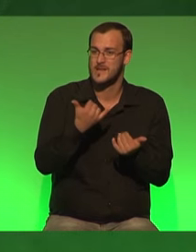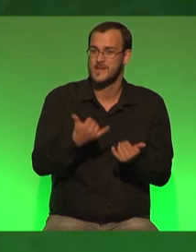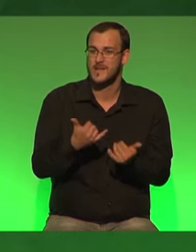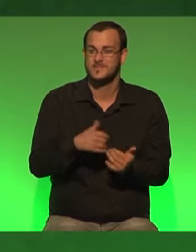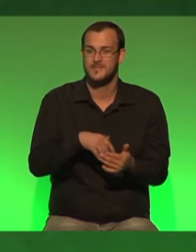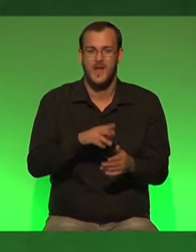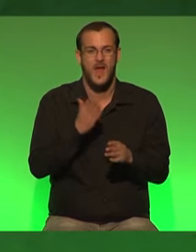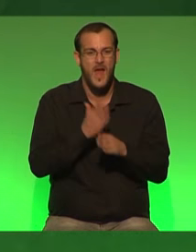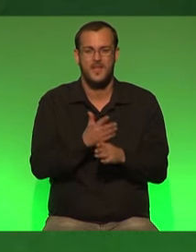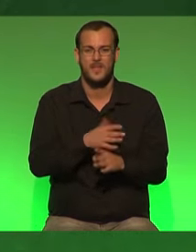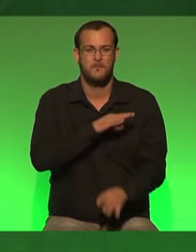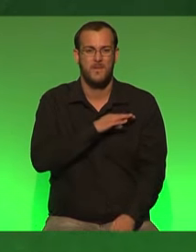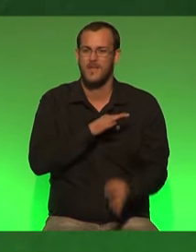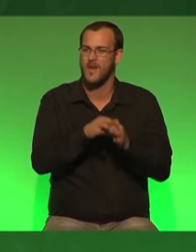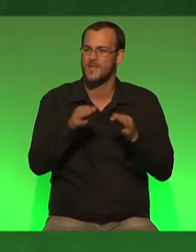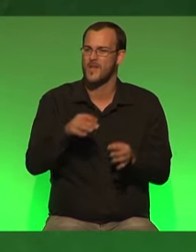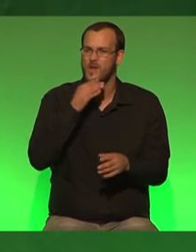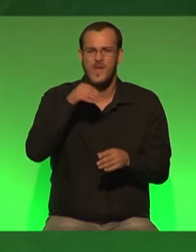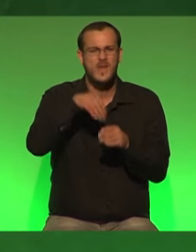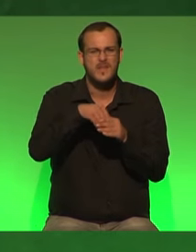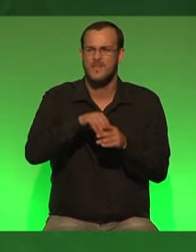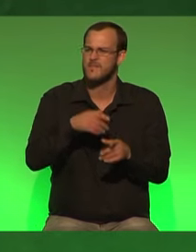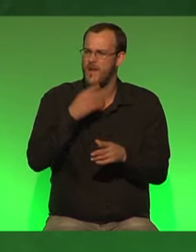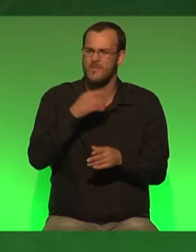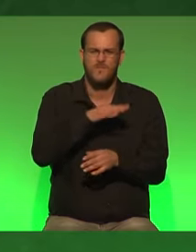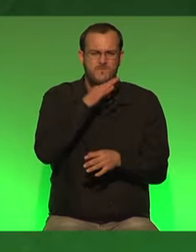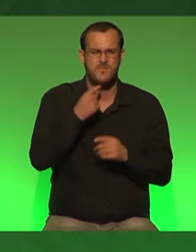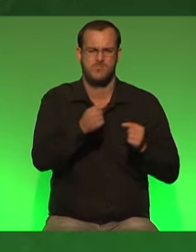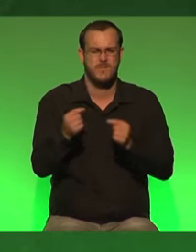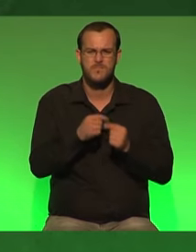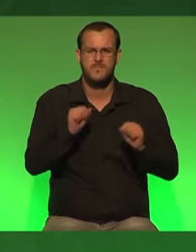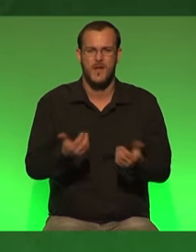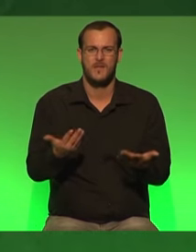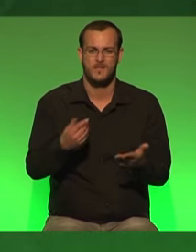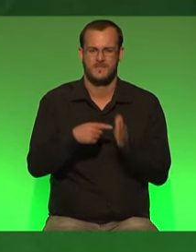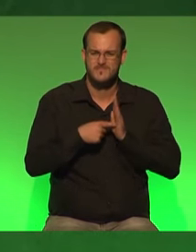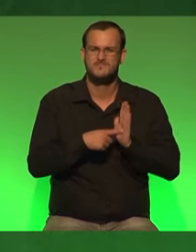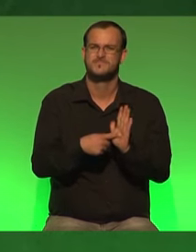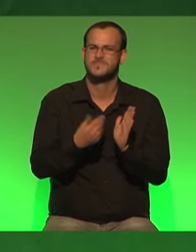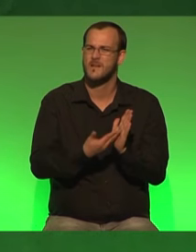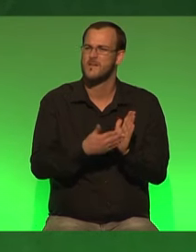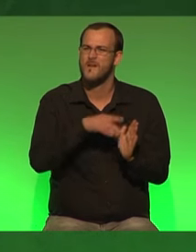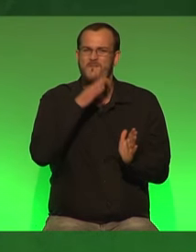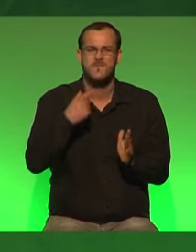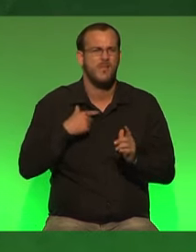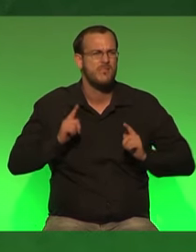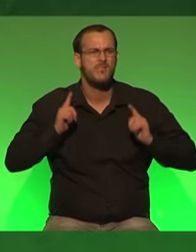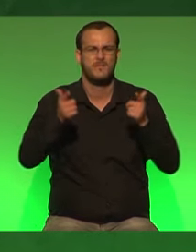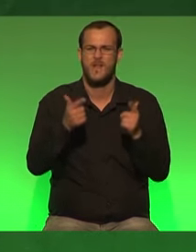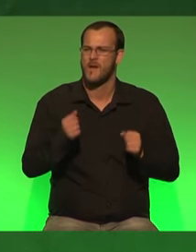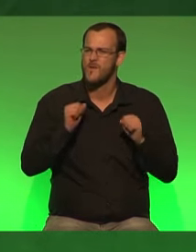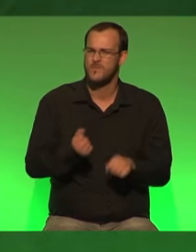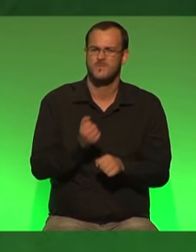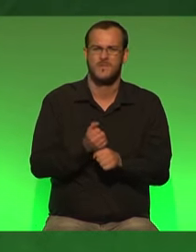endlich ein parteitag wo wir wieder inhaltlich miteinander debattieren können zeigt doch in uns stecken noch immer die ideen und die lust die auch zu